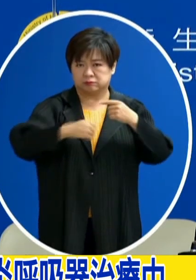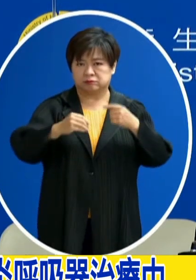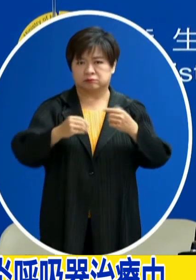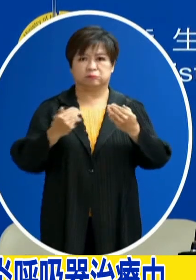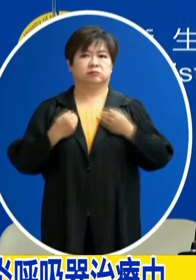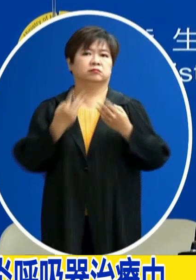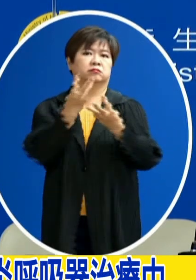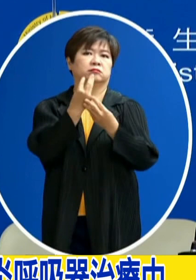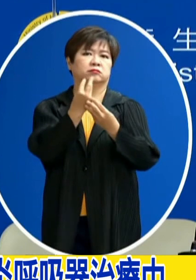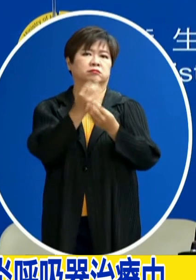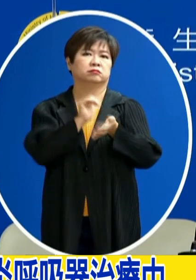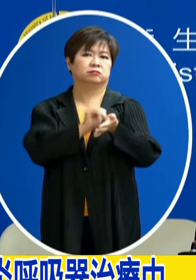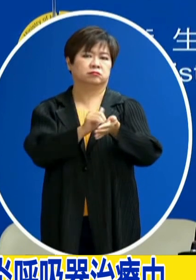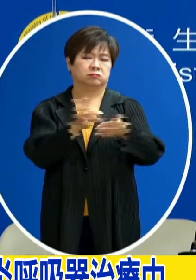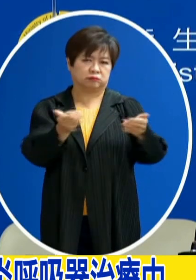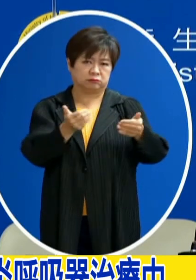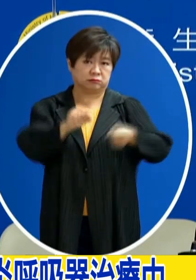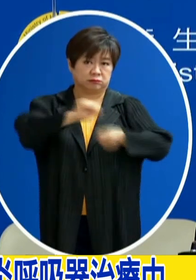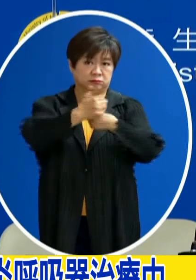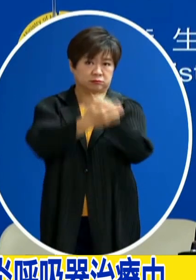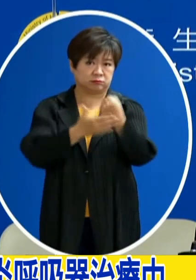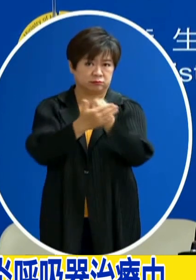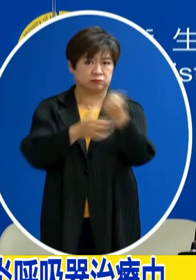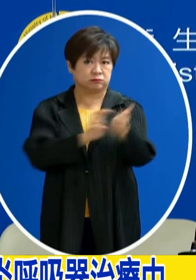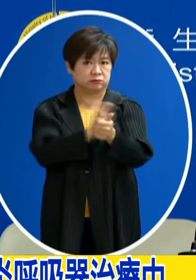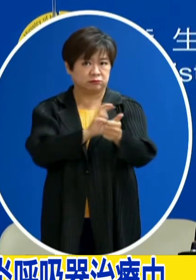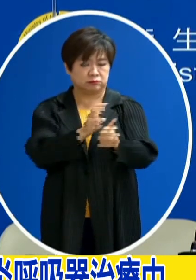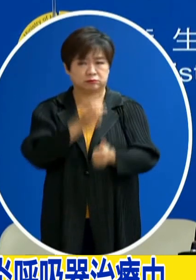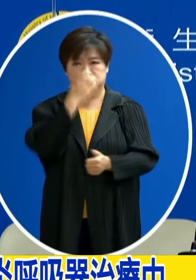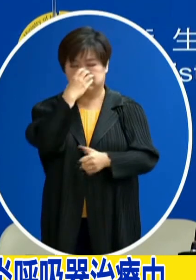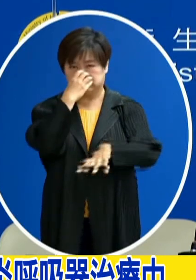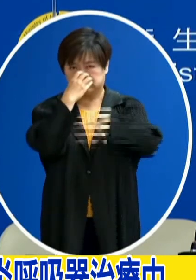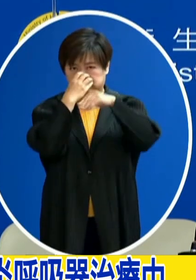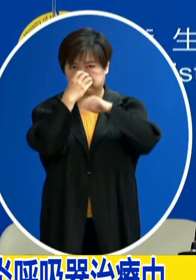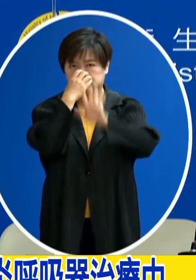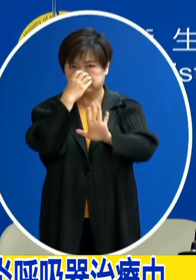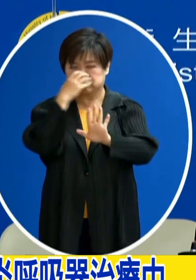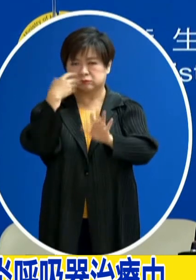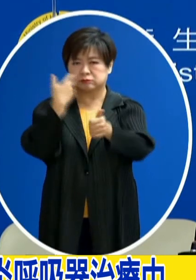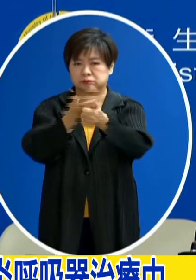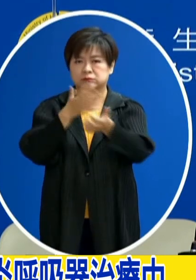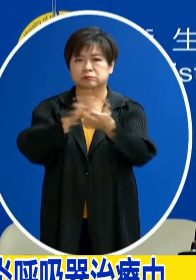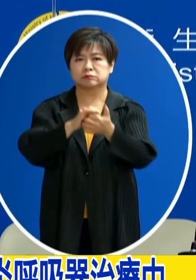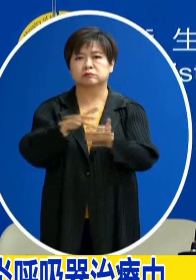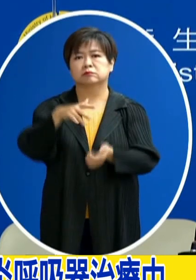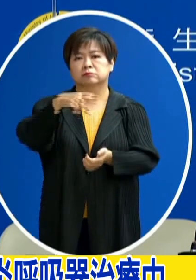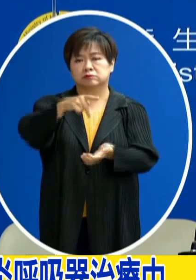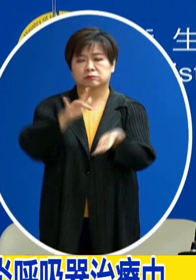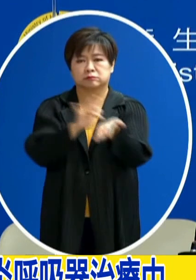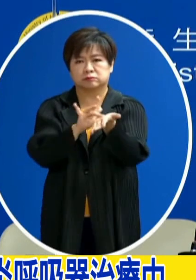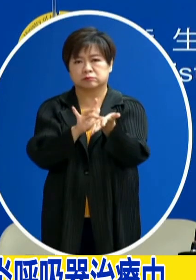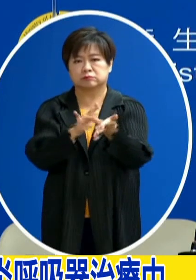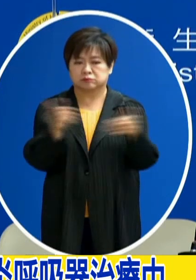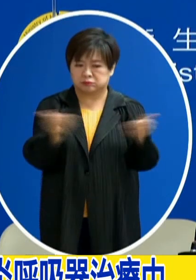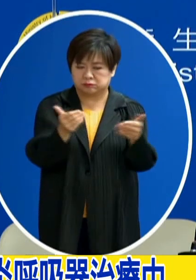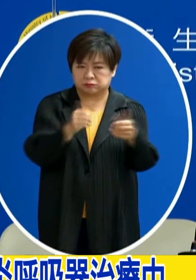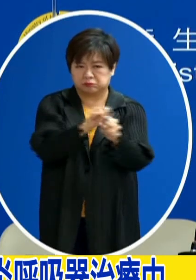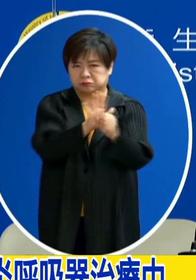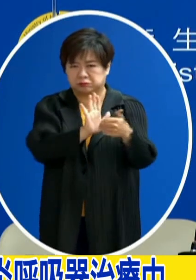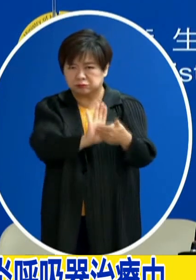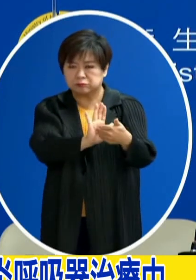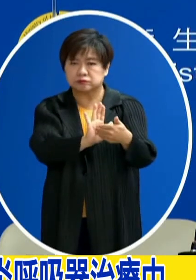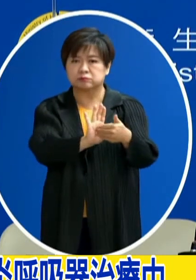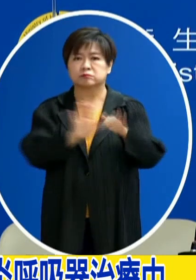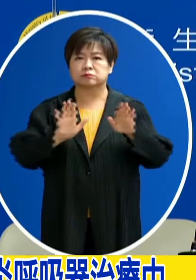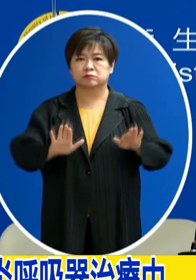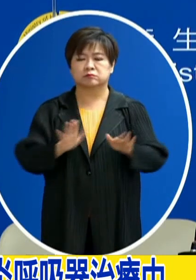肺炎 所以住院在膠病房當中使用呼吸器 並且也有給予瑞德西韋等這些藥物治療目前